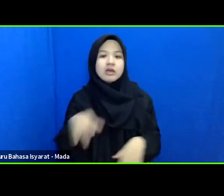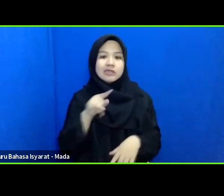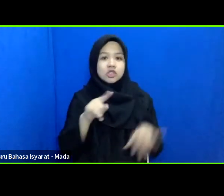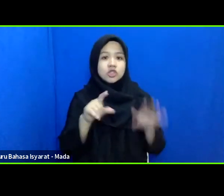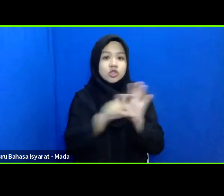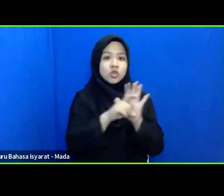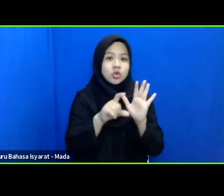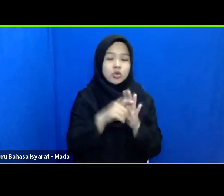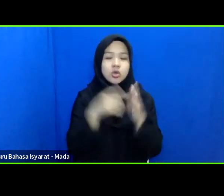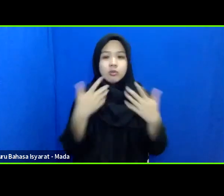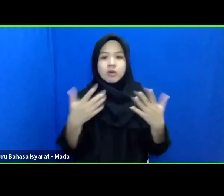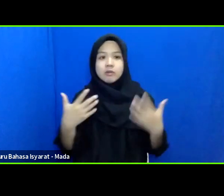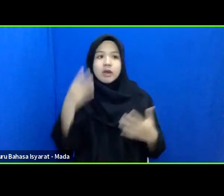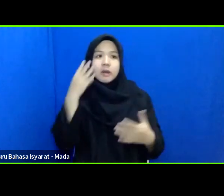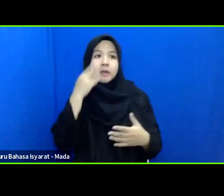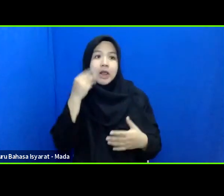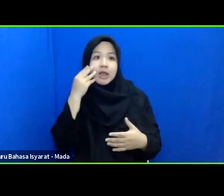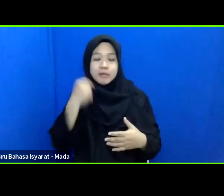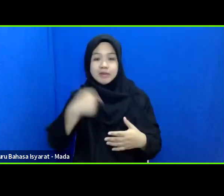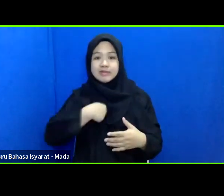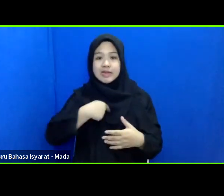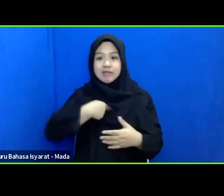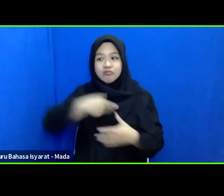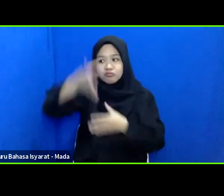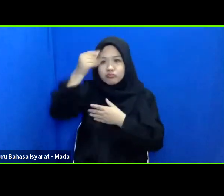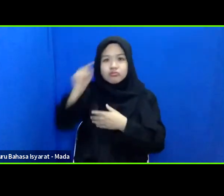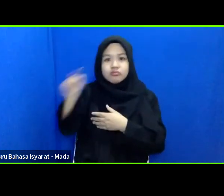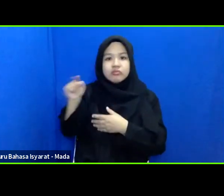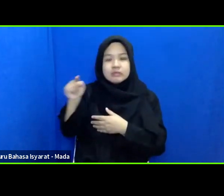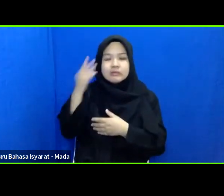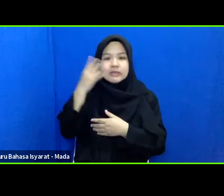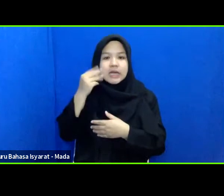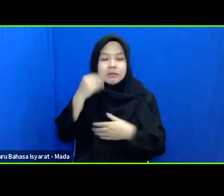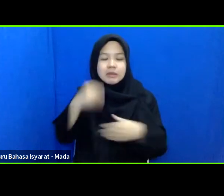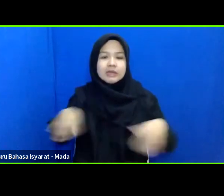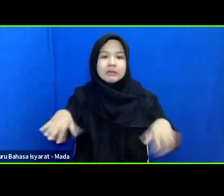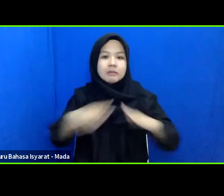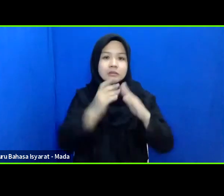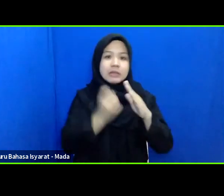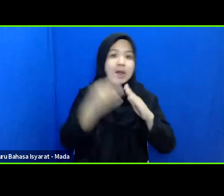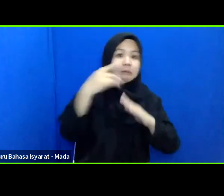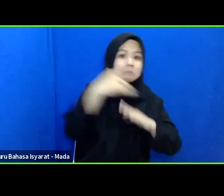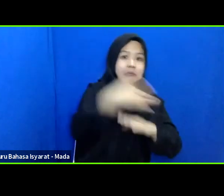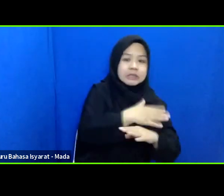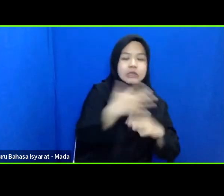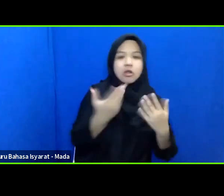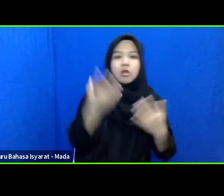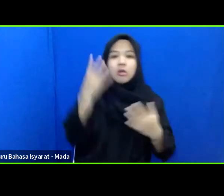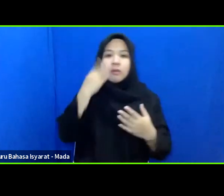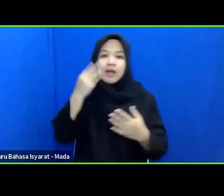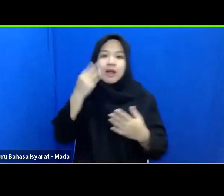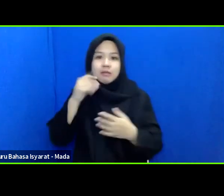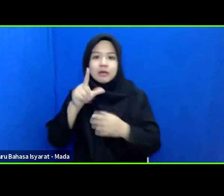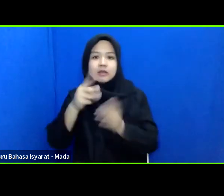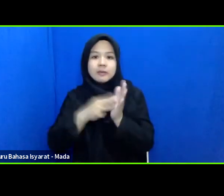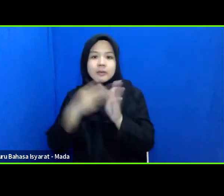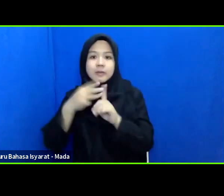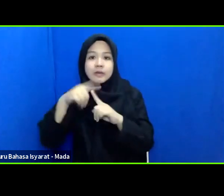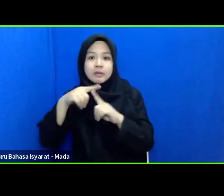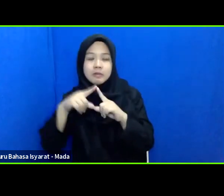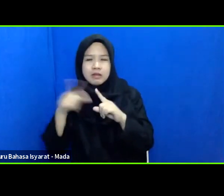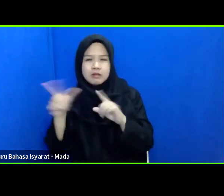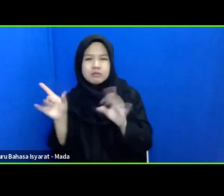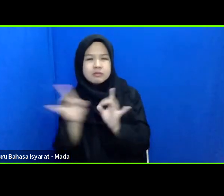bagaimana pengalaman yang saya dapatkan di Merapi dengan pengalaman saya yang dapatkan di lembati itu sangat jauh